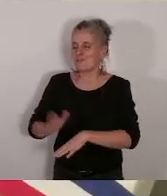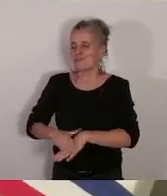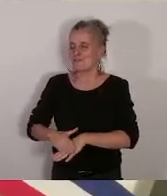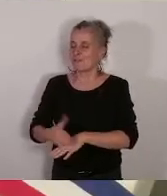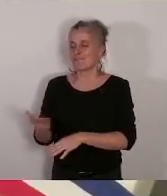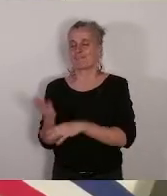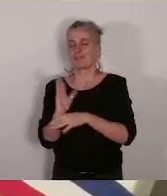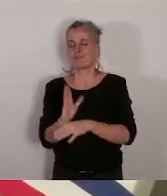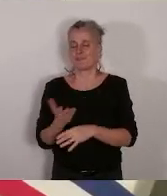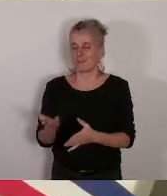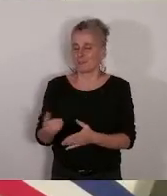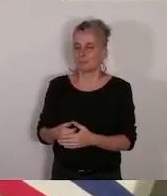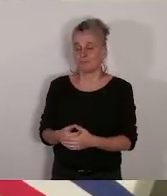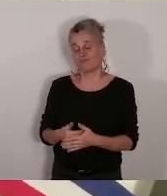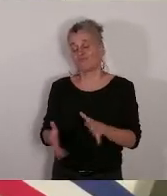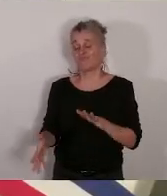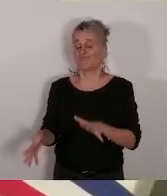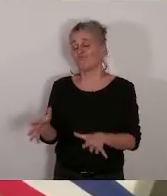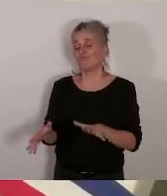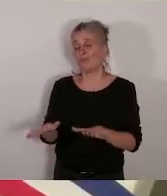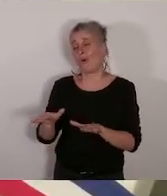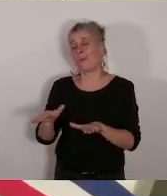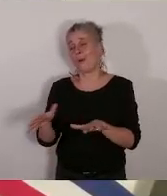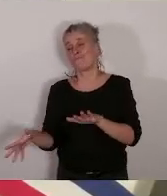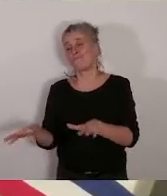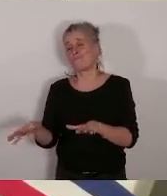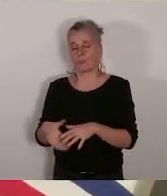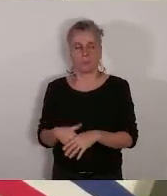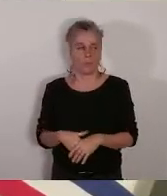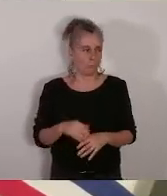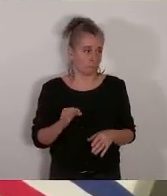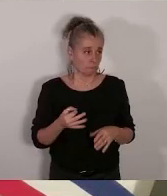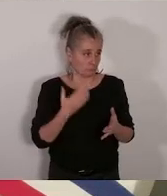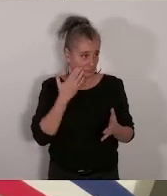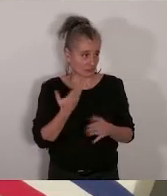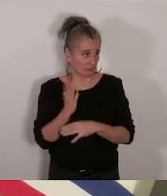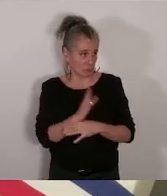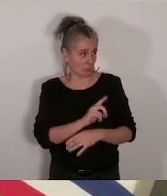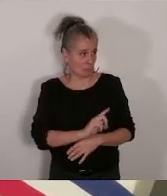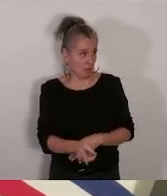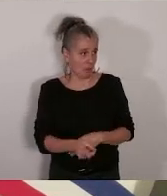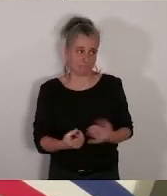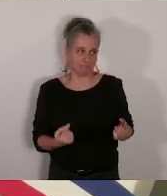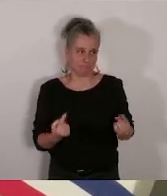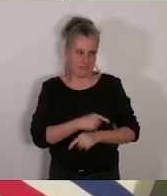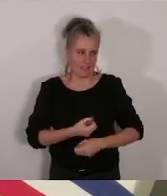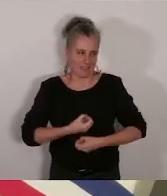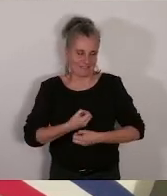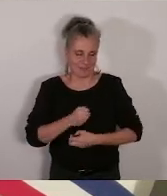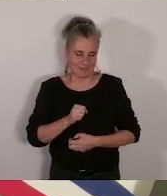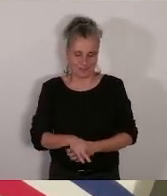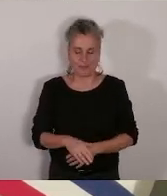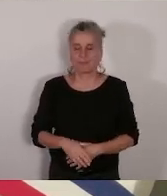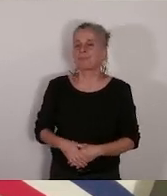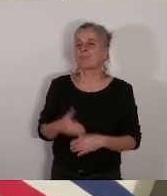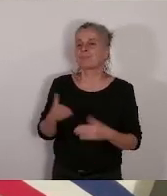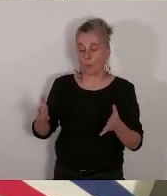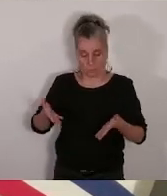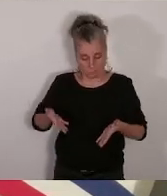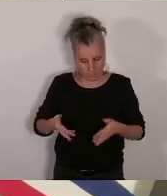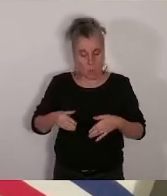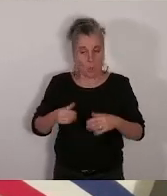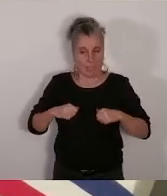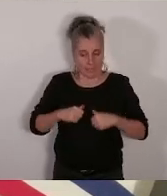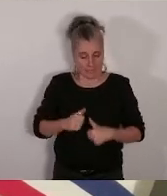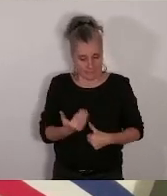pense que si je ne'avais pas présenté vous auriez dit l'inverse donc au 46 rue Tapivert il y a donc une SI qui détient un logement en péril